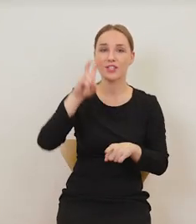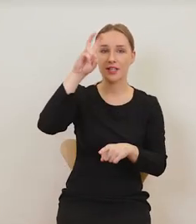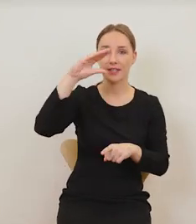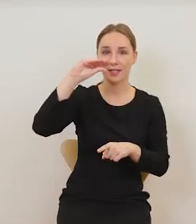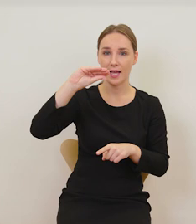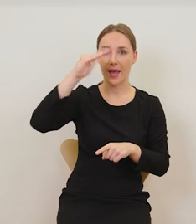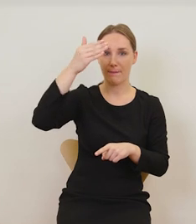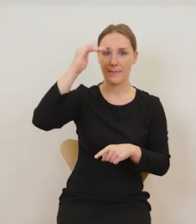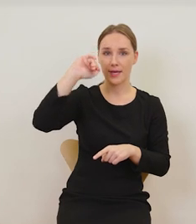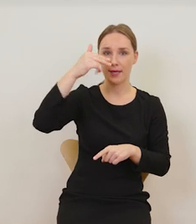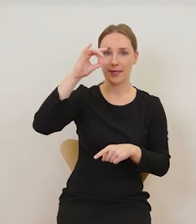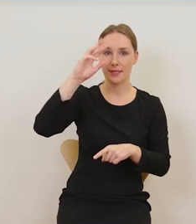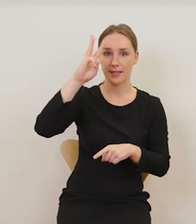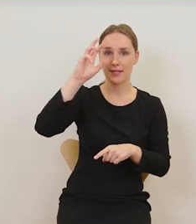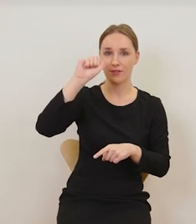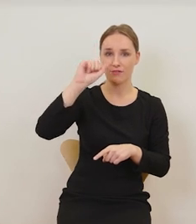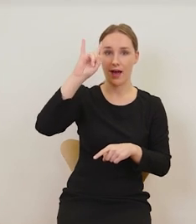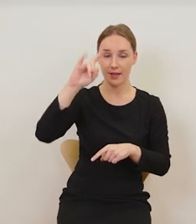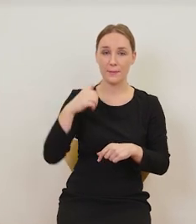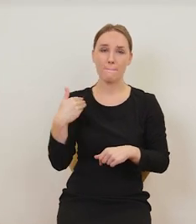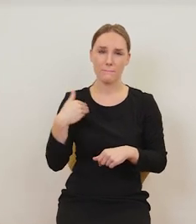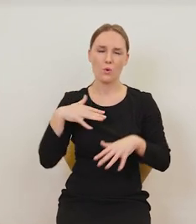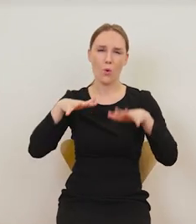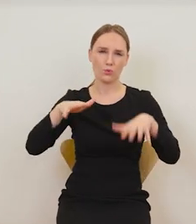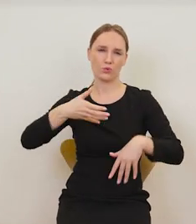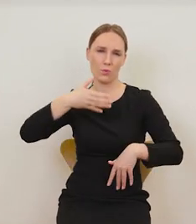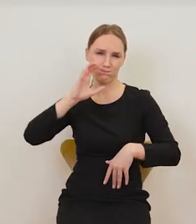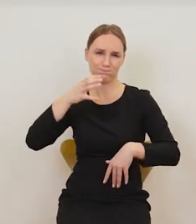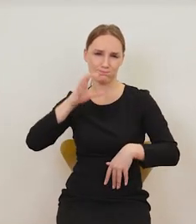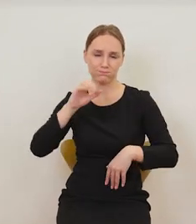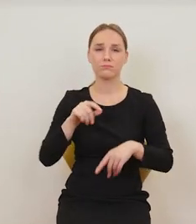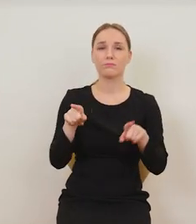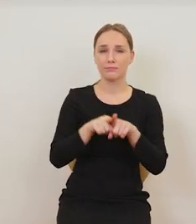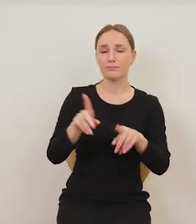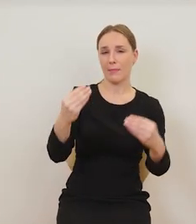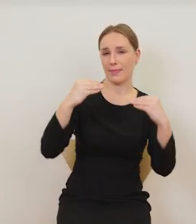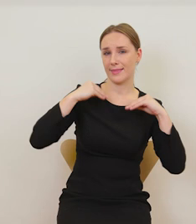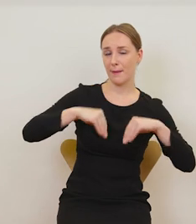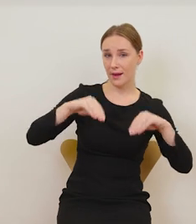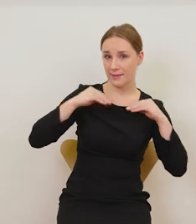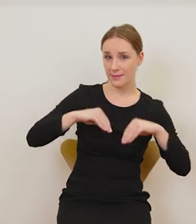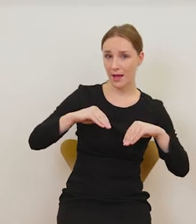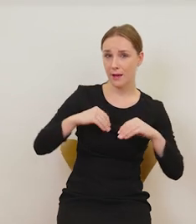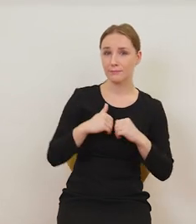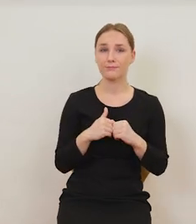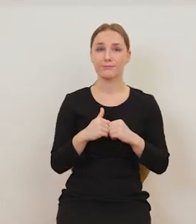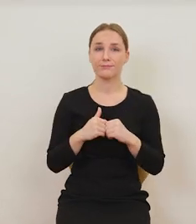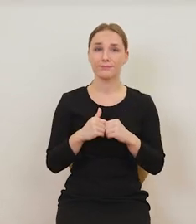który pił dość sporo, cierpiał na depresję, no i w końcu